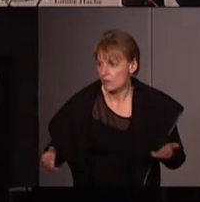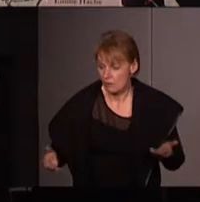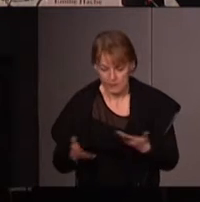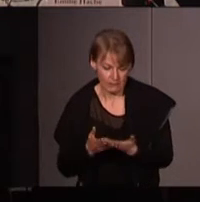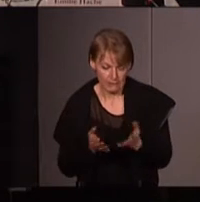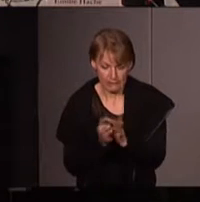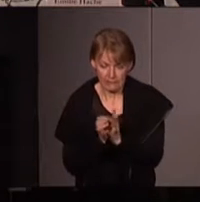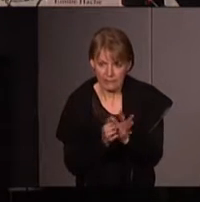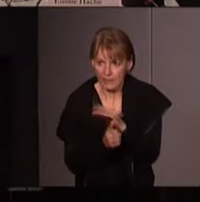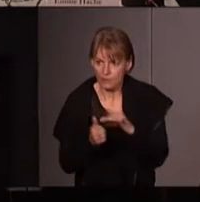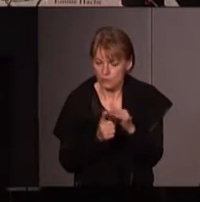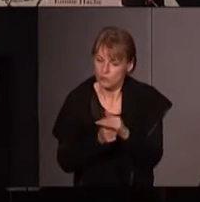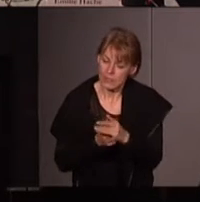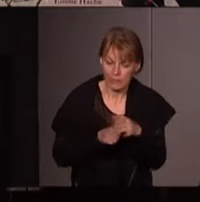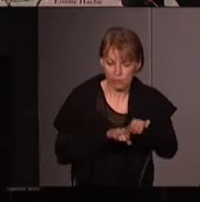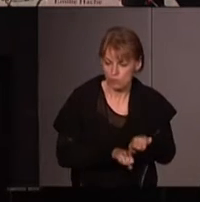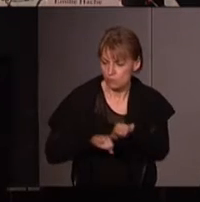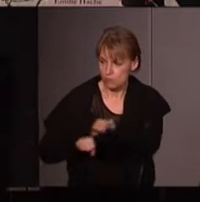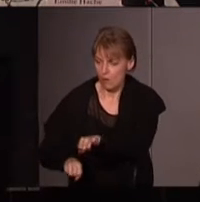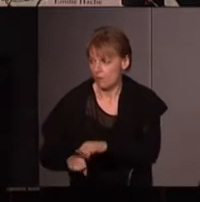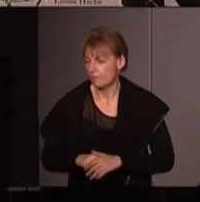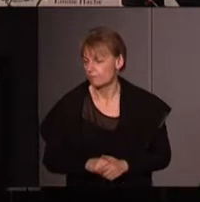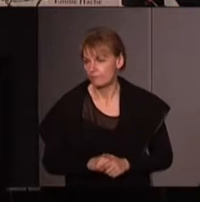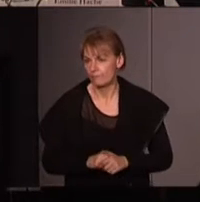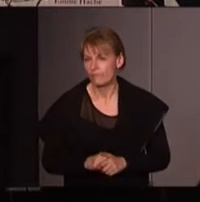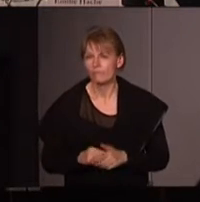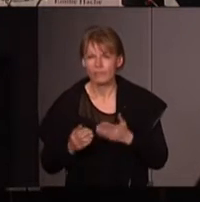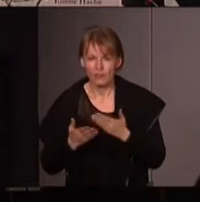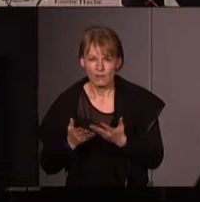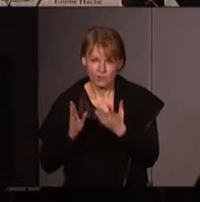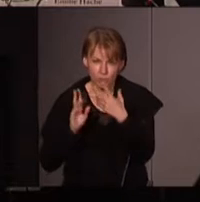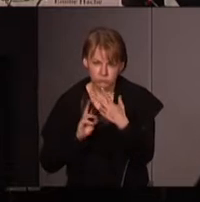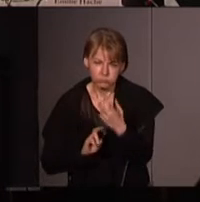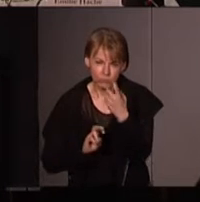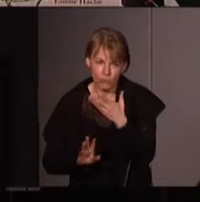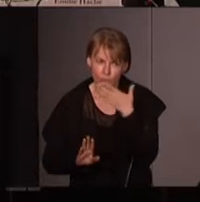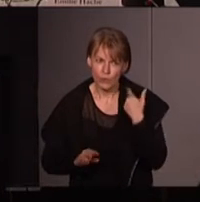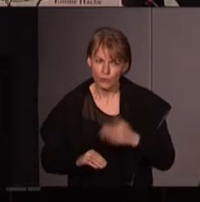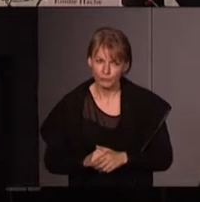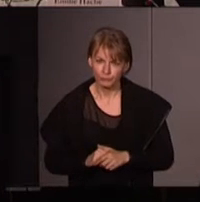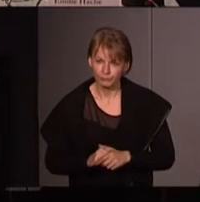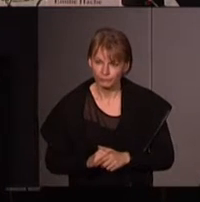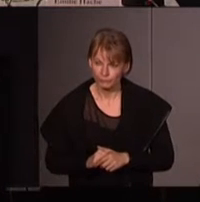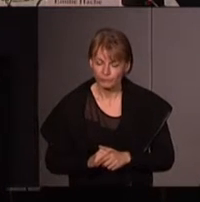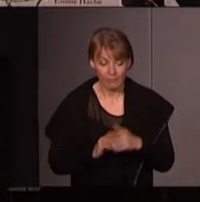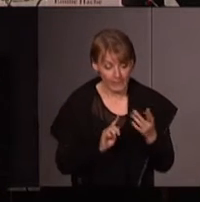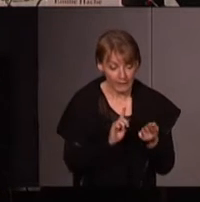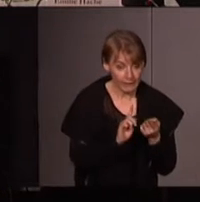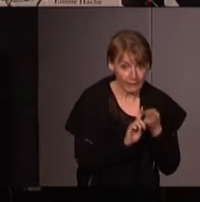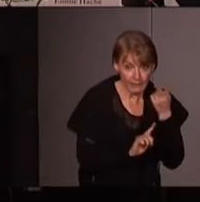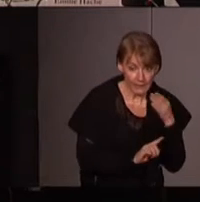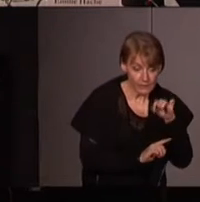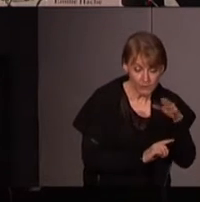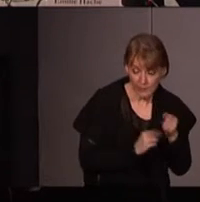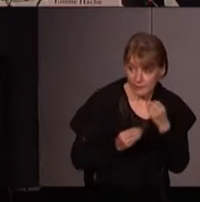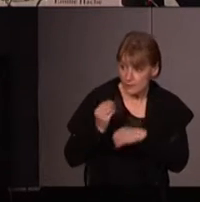sociaux de pouvoir est-ce que ça facilite la compréhension un petit peu entre essentialisme et théorie